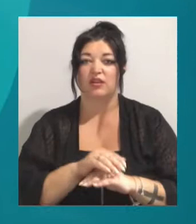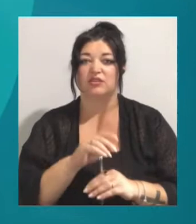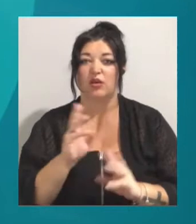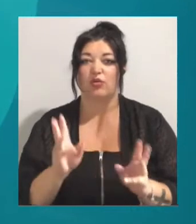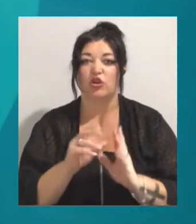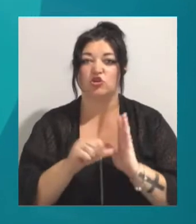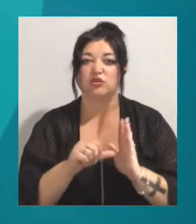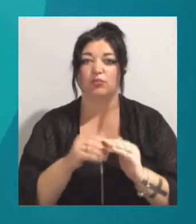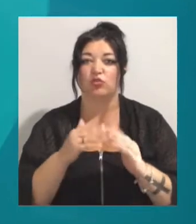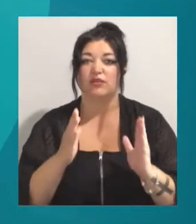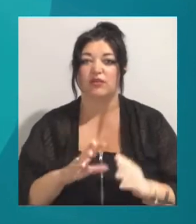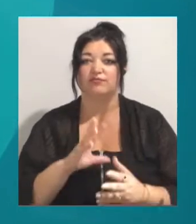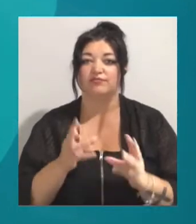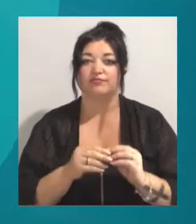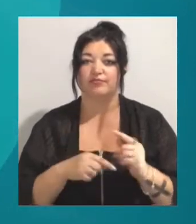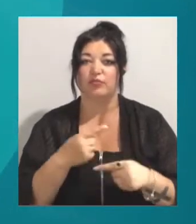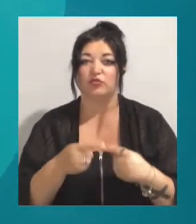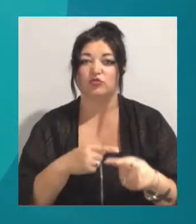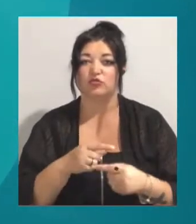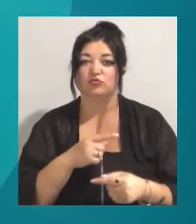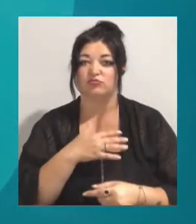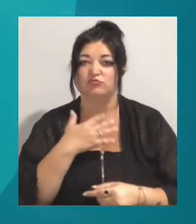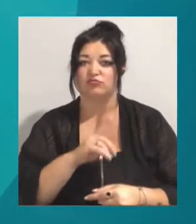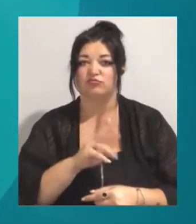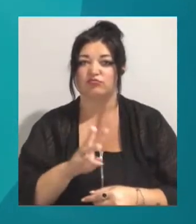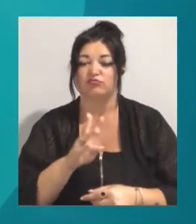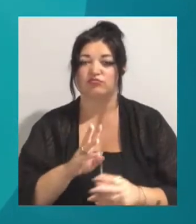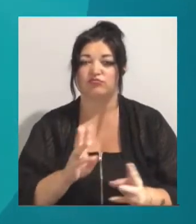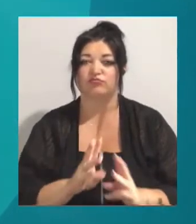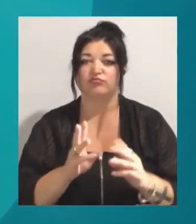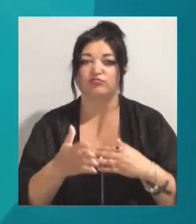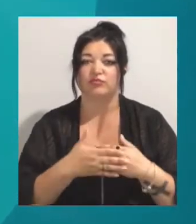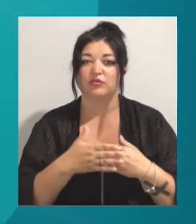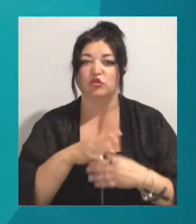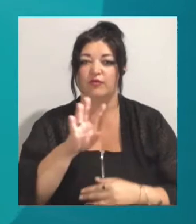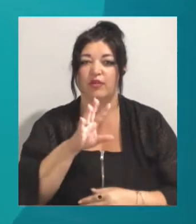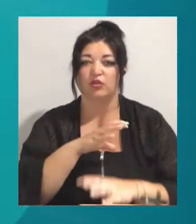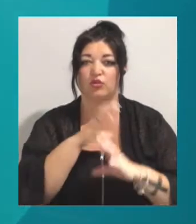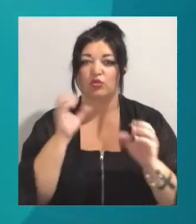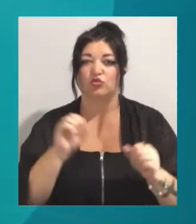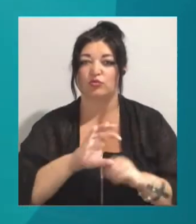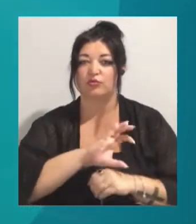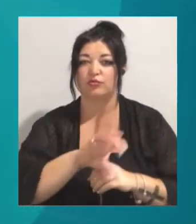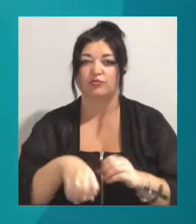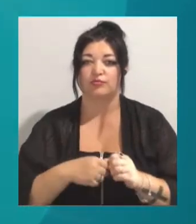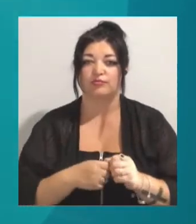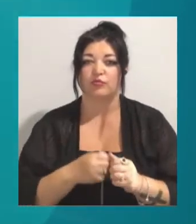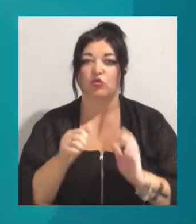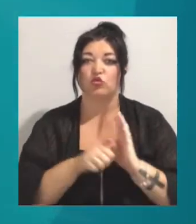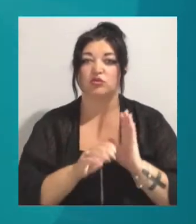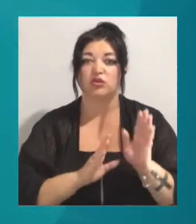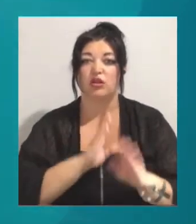Гасили пожежу понад дві години. Повідомлення про загоряння надійшло близько четвертої ночі, ліквідували її о шостій ранку.